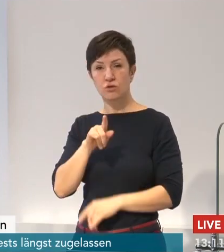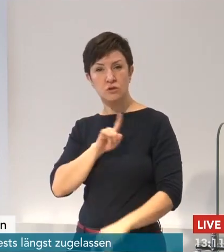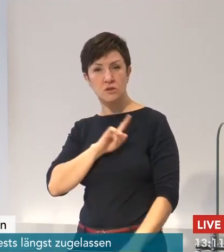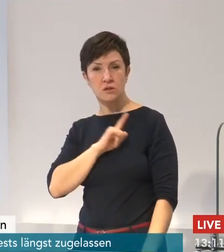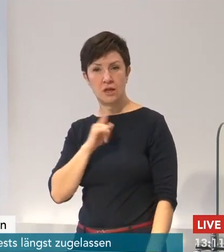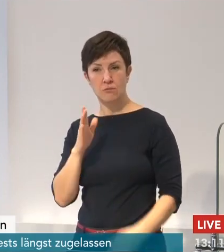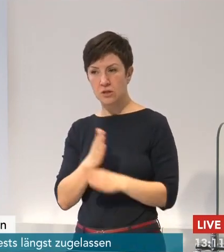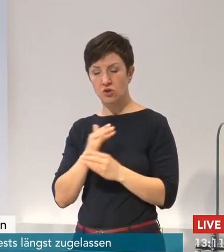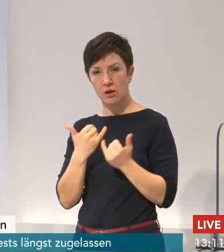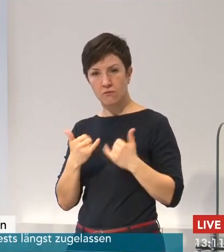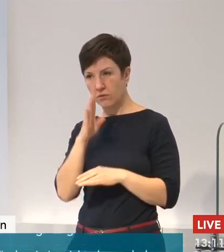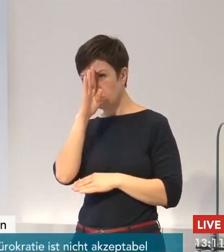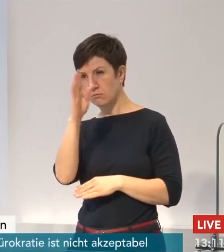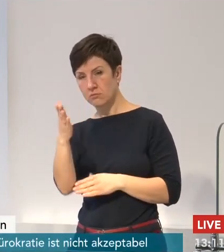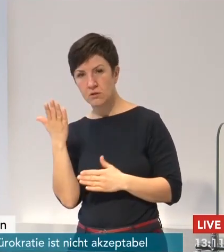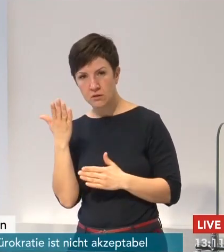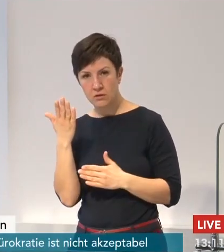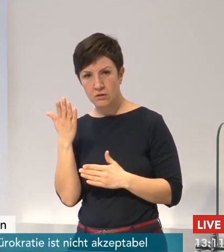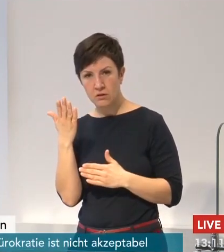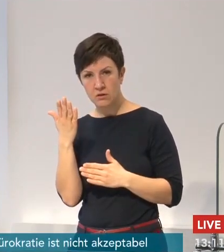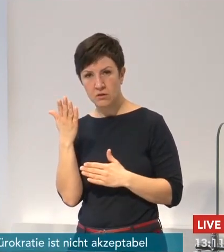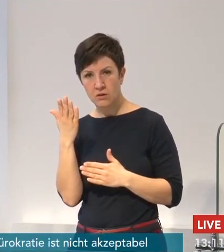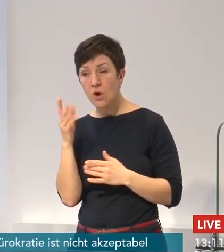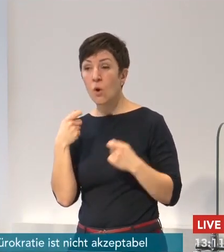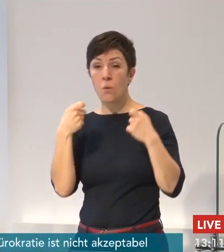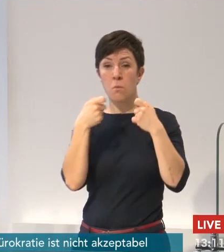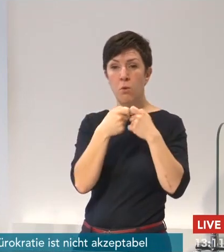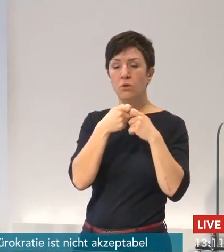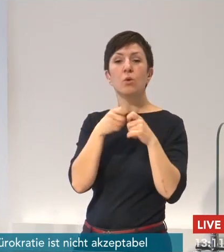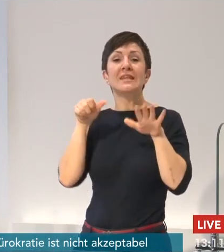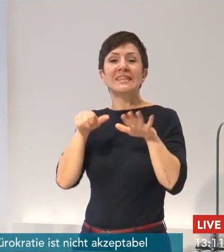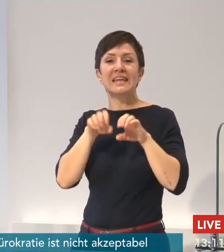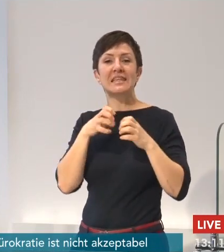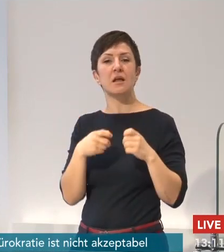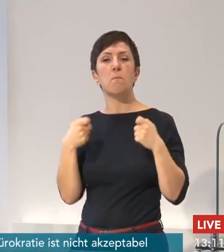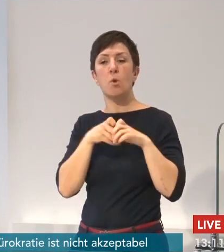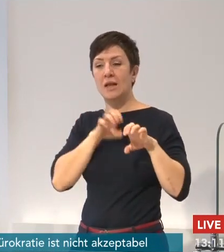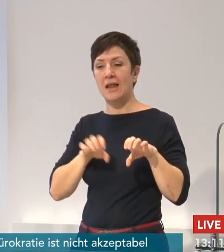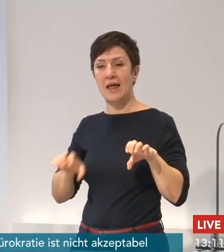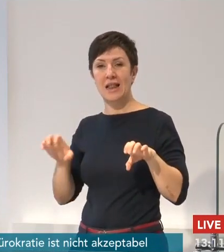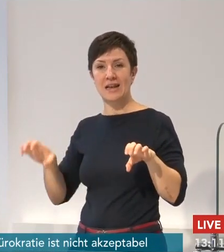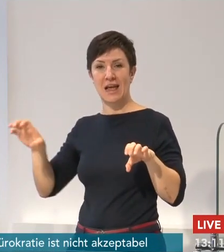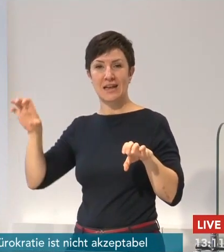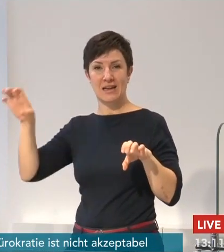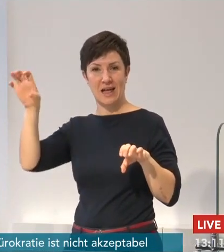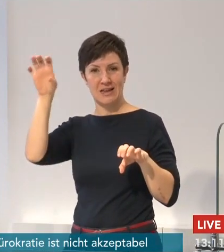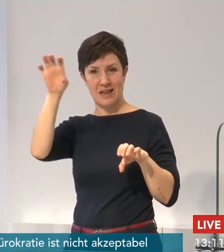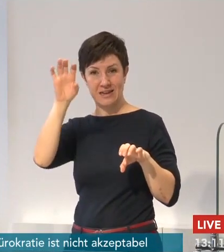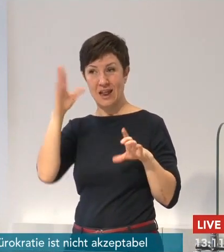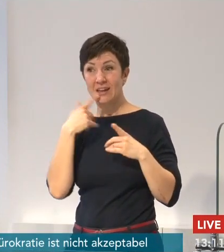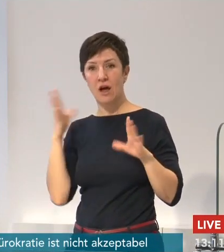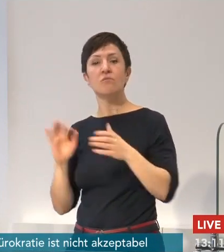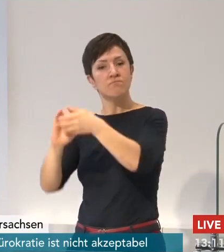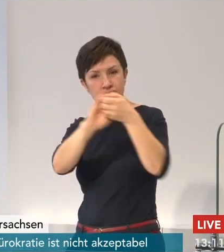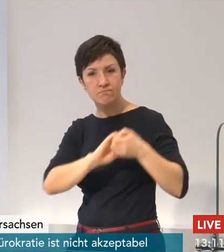den wir uns auch zwischen dem Bund und den 16 Ländern miteinander bewegen. Das war von Anfang an unsere Marschroute. Und erst wenn